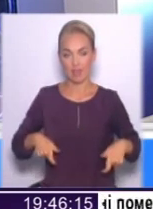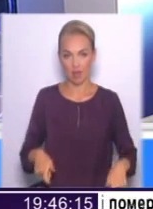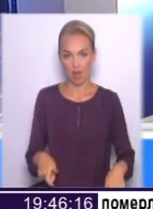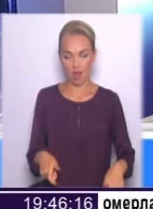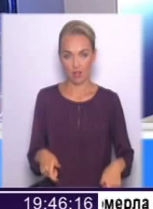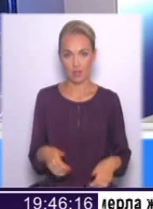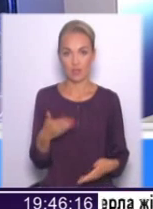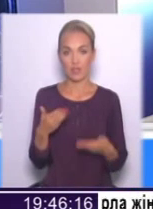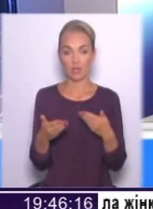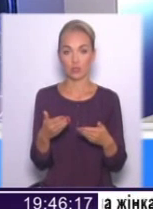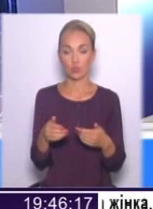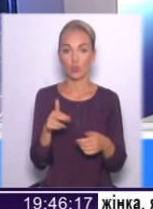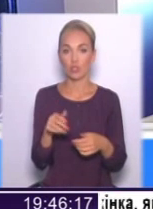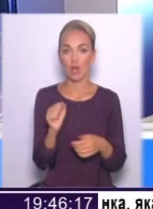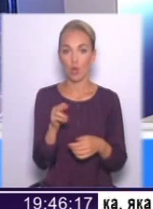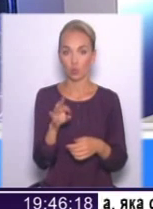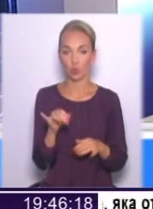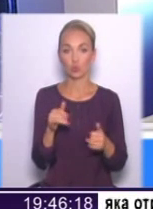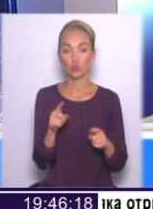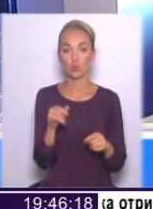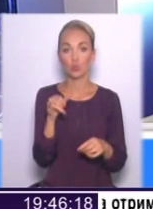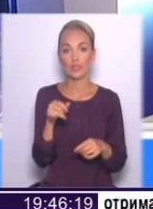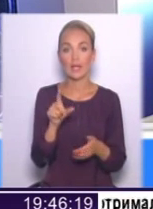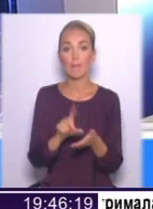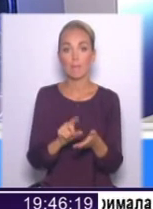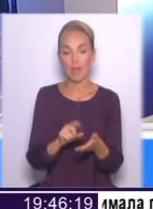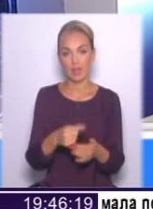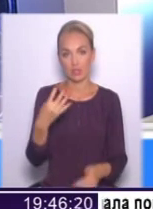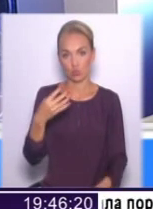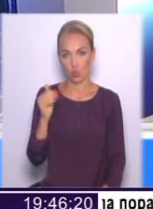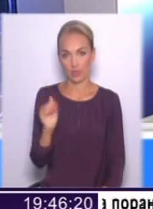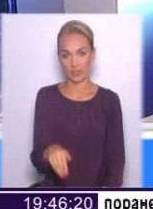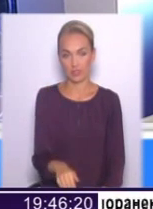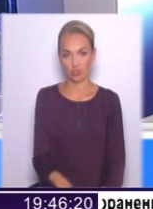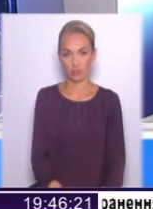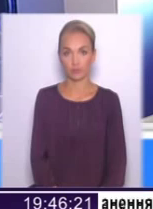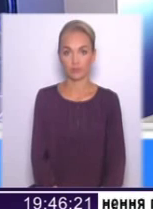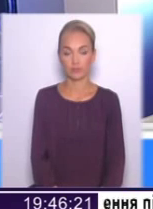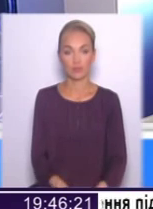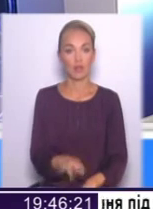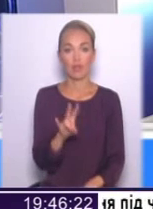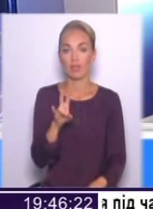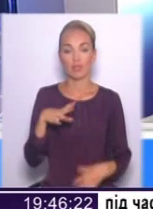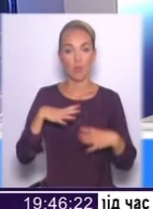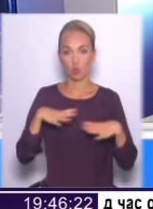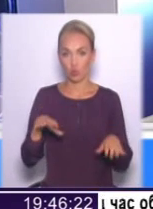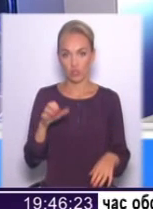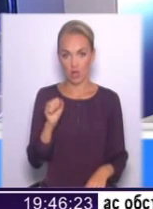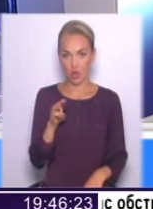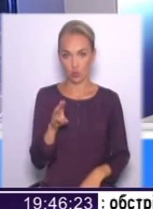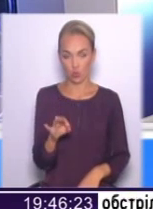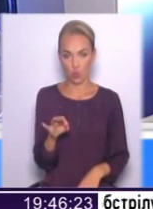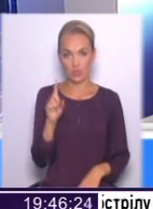АТО, чому в них пенсія 40 тисяч? Не пройшов ще АТО. Ви знаєте,